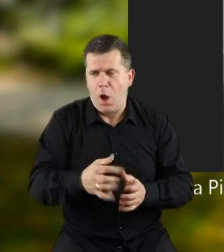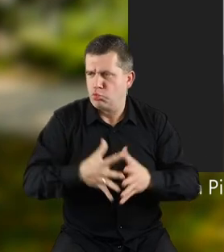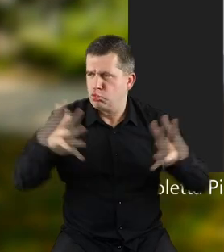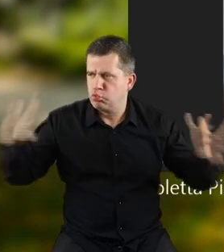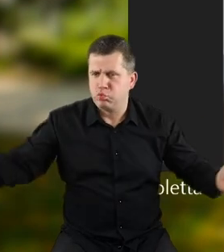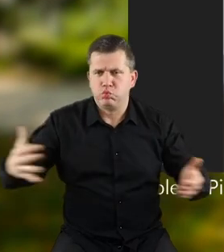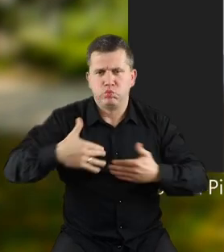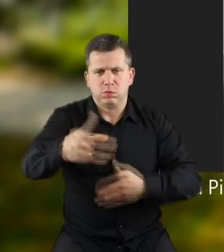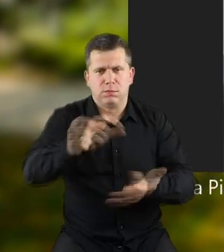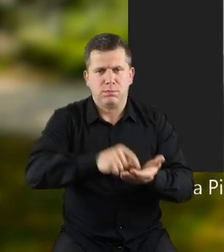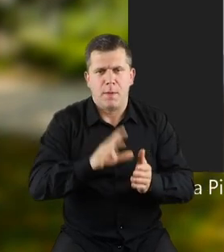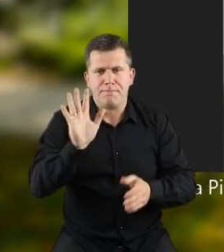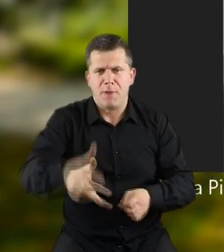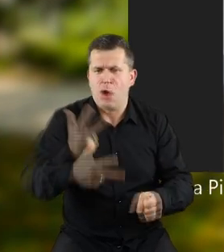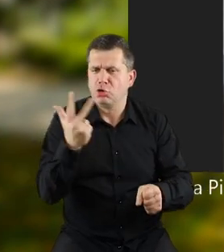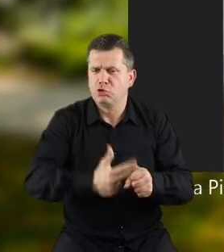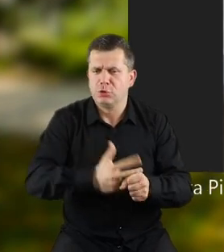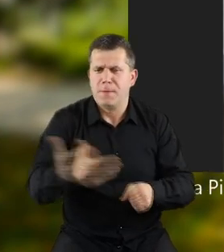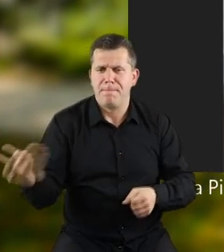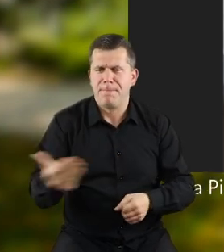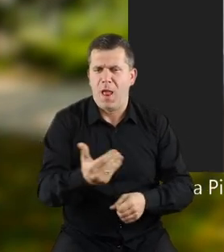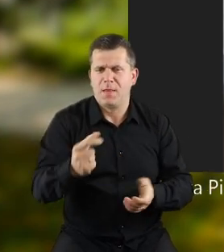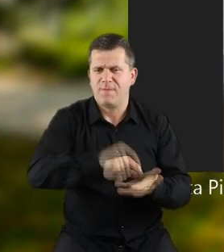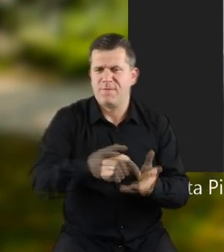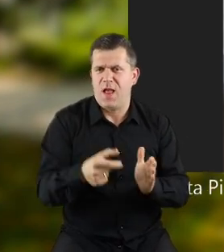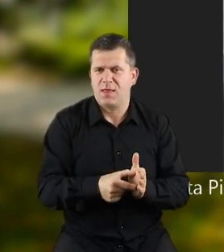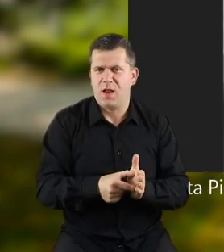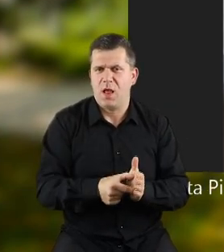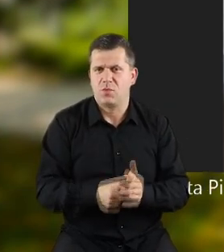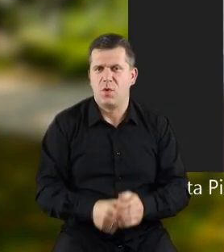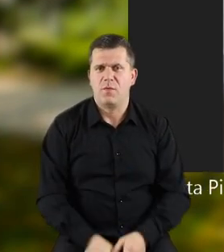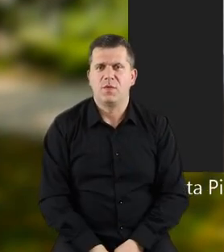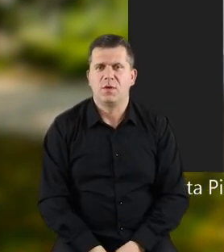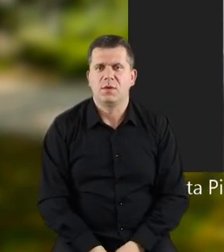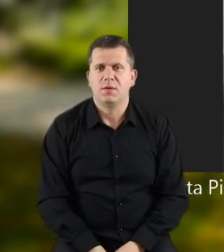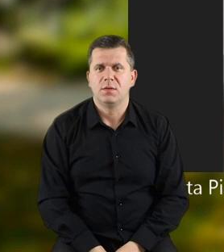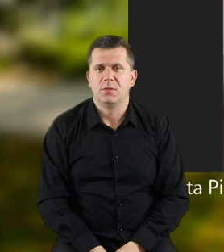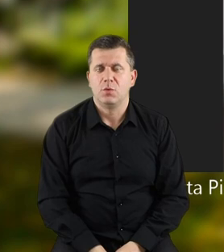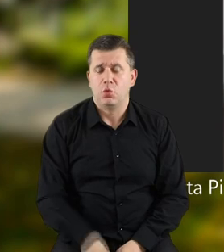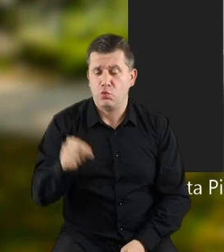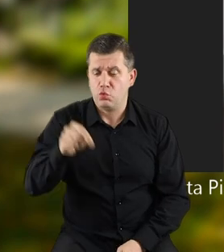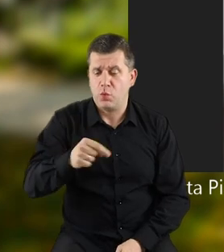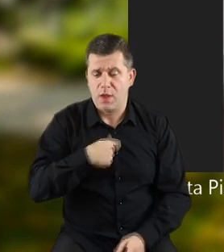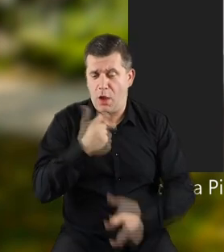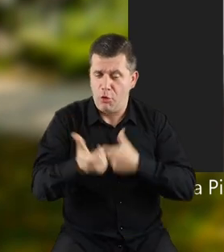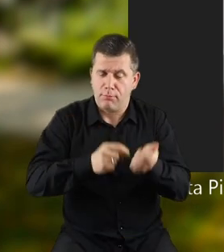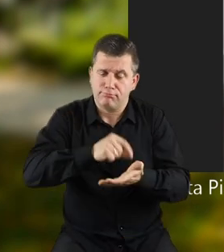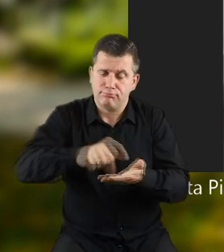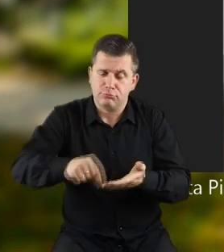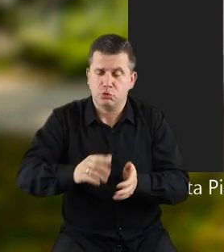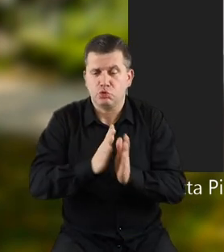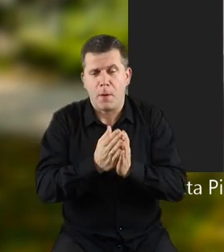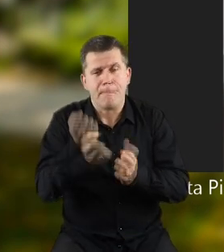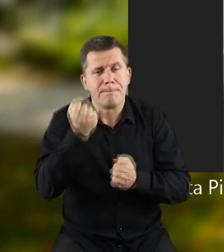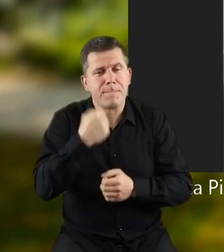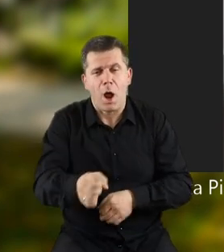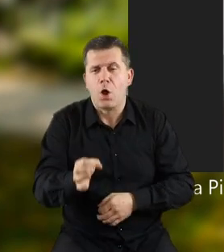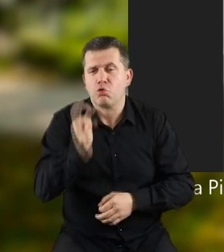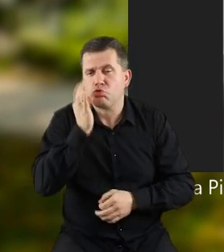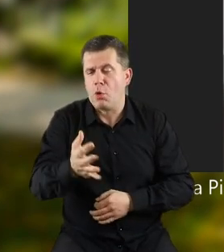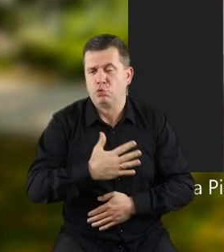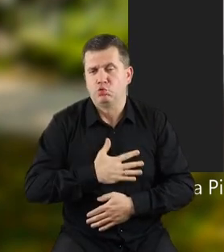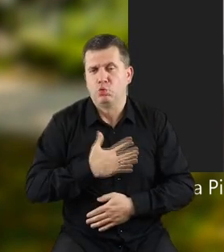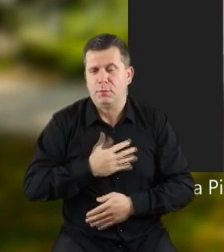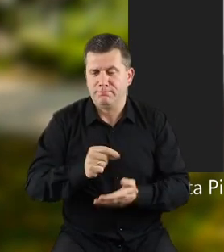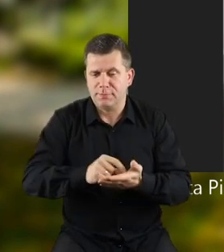bardzo duży. Słuchajcie, ma prawie 30 metrów mój pokój pisarski i tu właśnie tworzę książki i bardzo